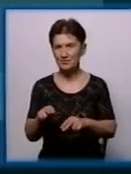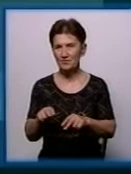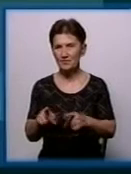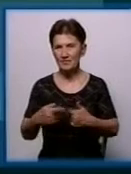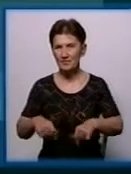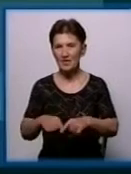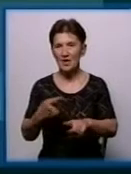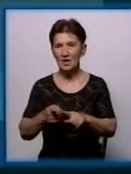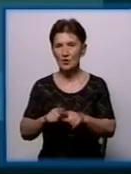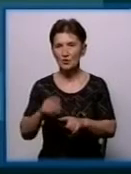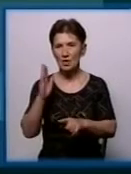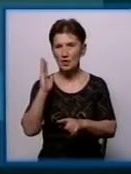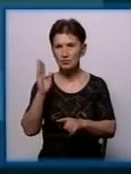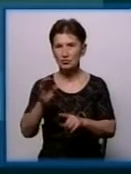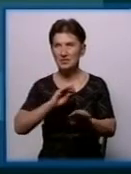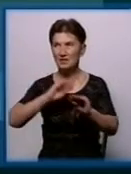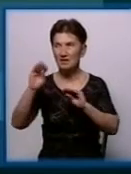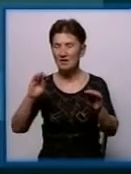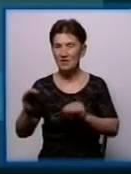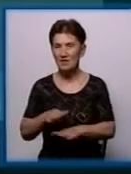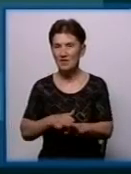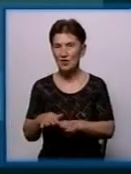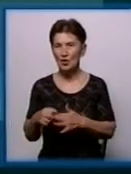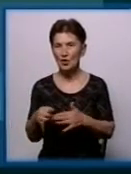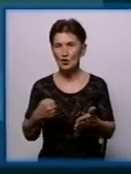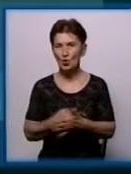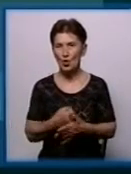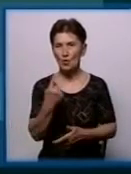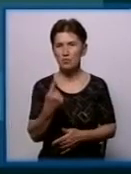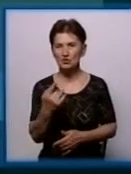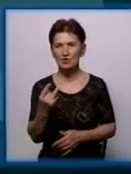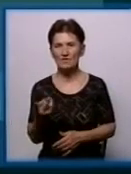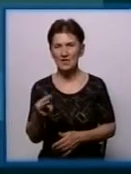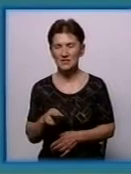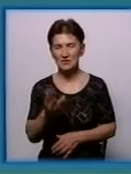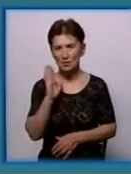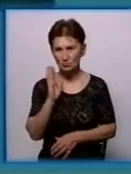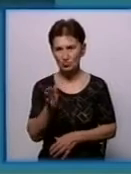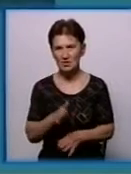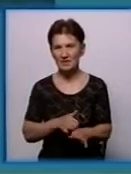автоматично-позивної сигналізації, і до першого вересня вона буде зроблена, кошти виділені.